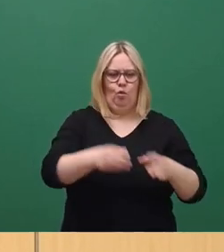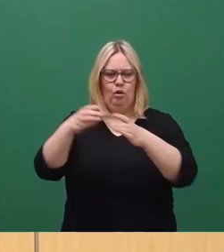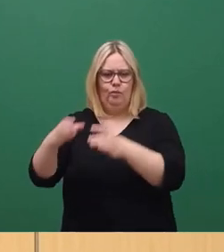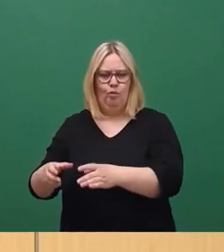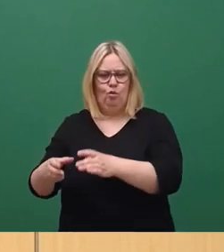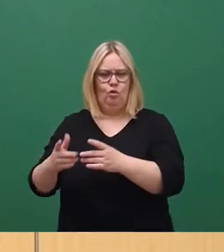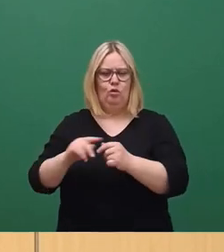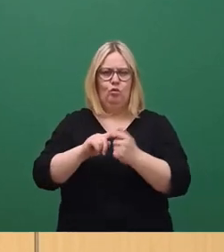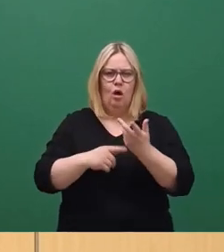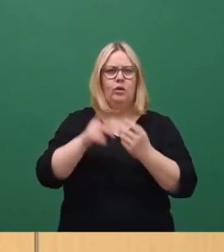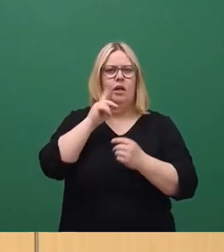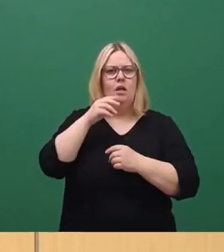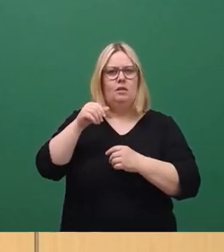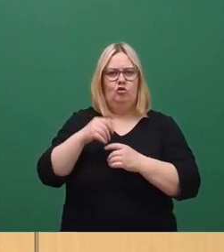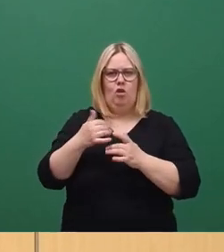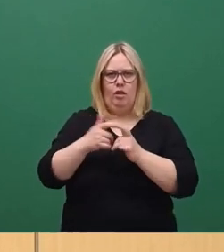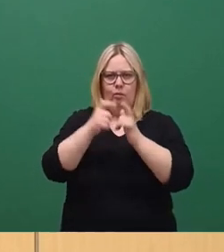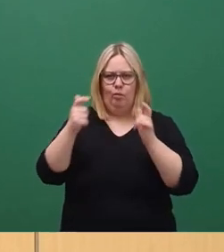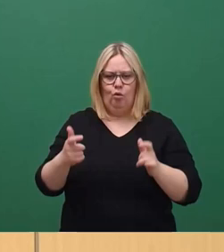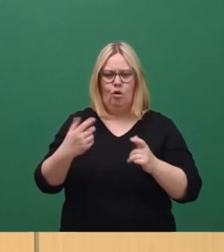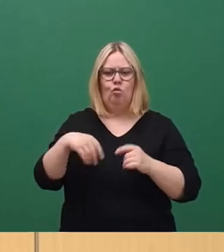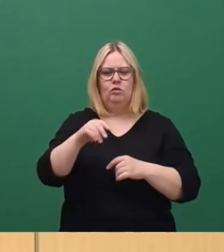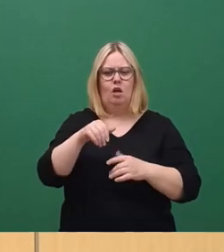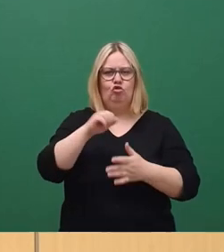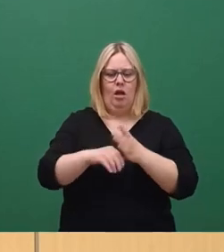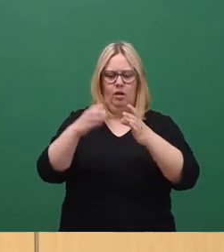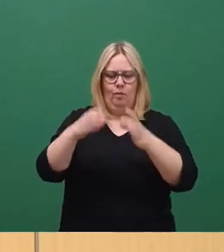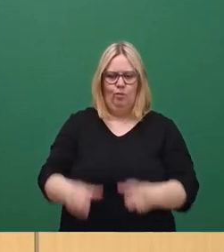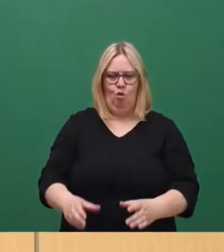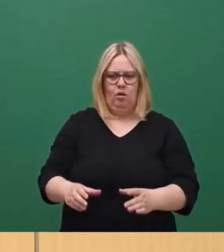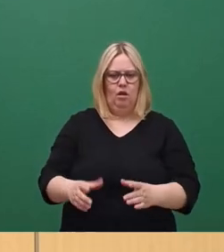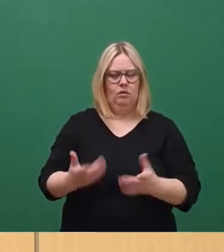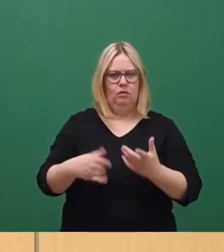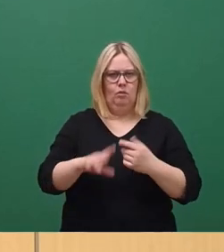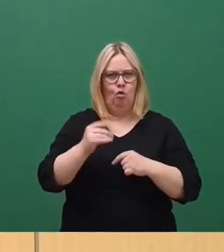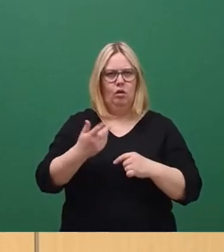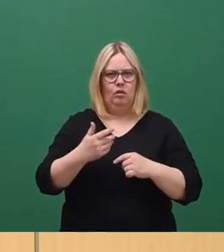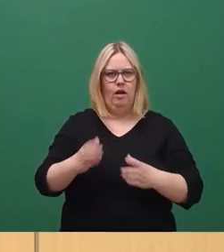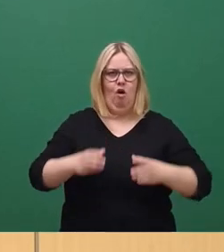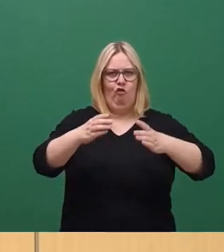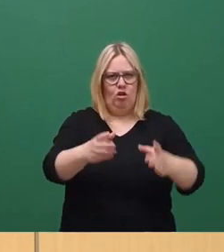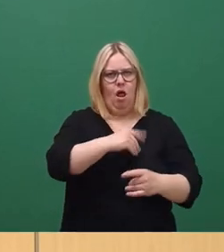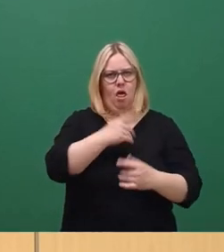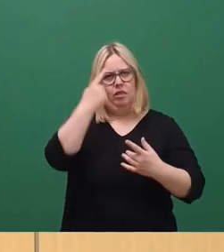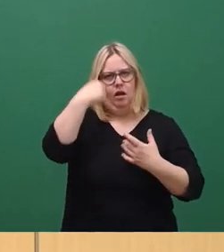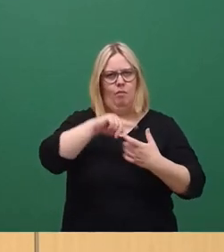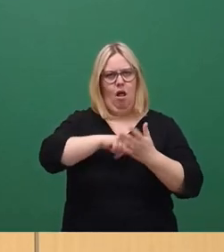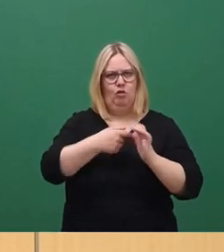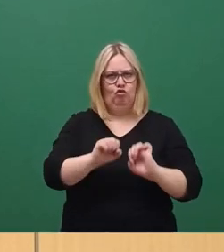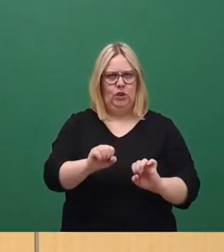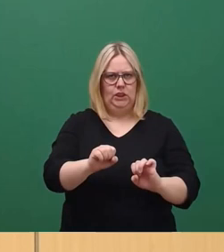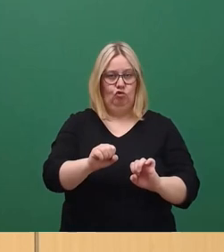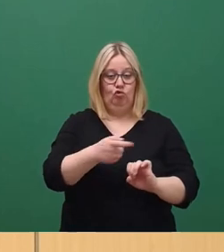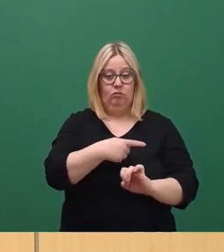jede einzelne Sandsteinputte und jeder einzelne Sandsteinbrunnen, der aus dem Barat dort wieder aufgestellt worden ist. Insofern